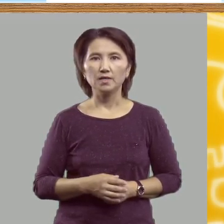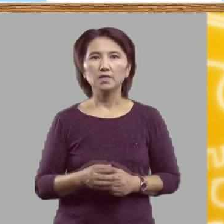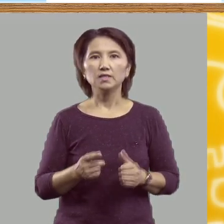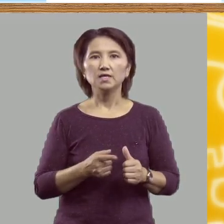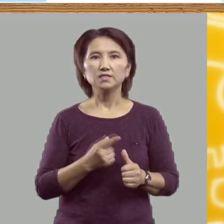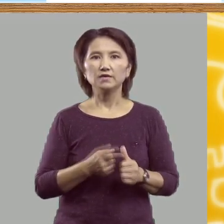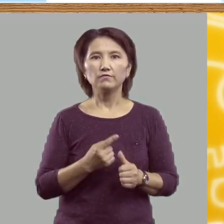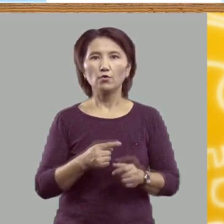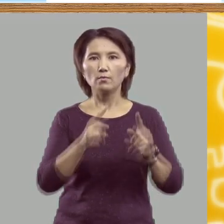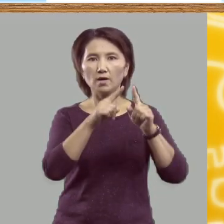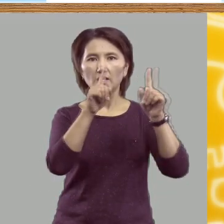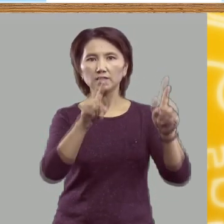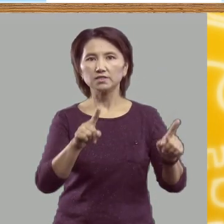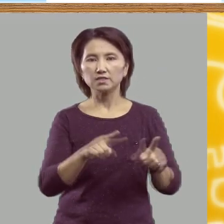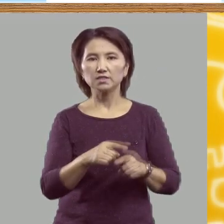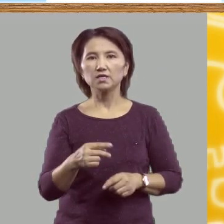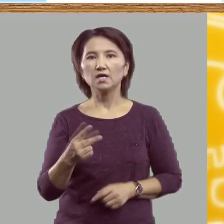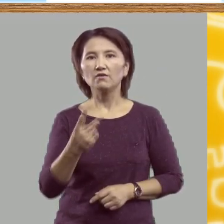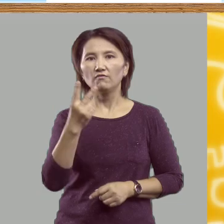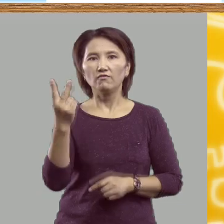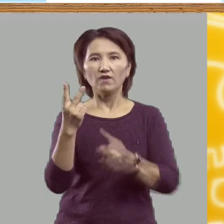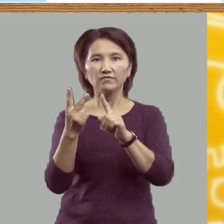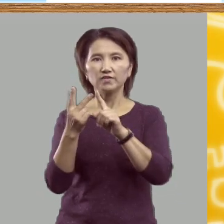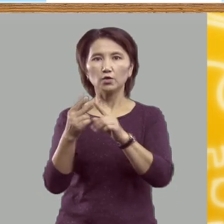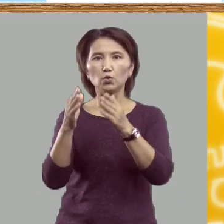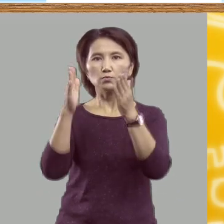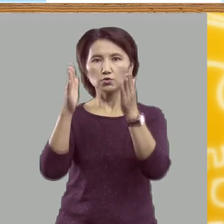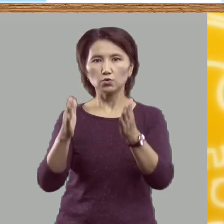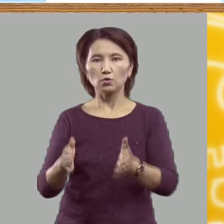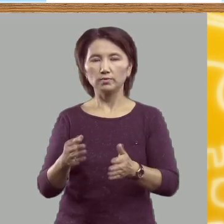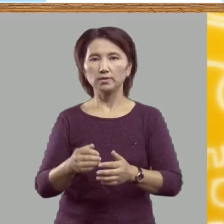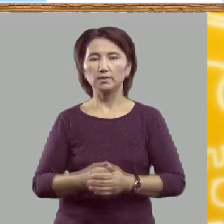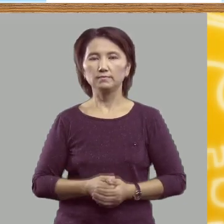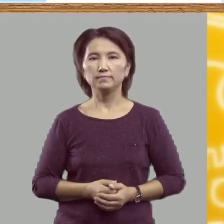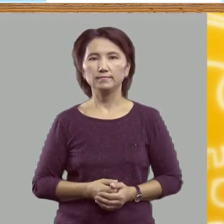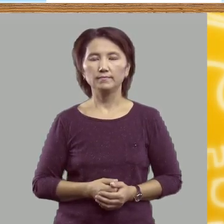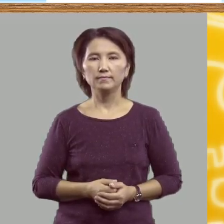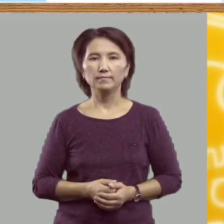Назовём картинки во втором столбике.